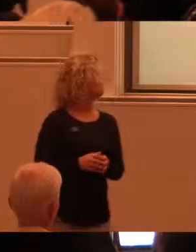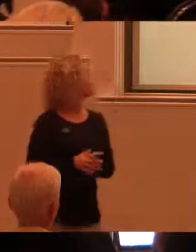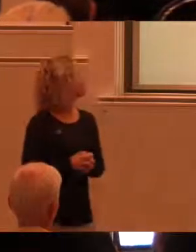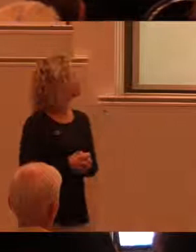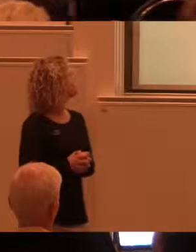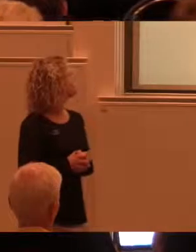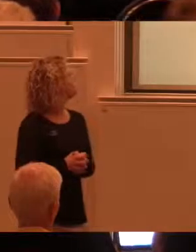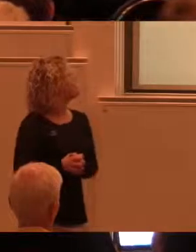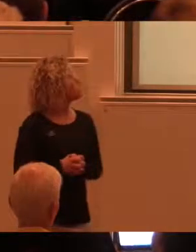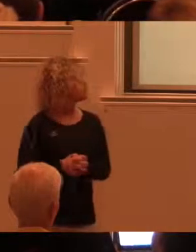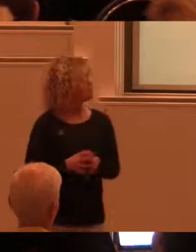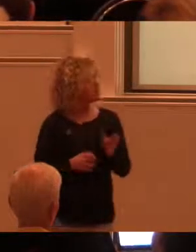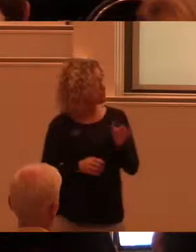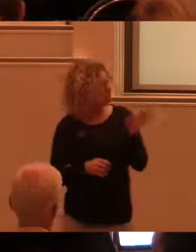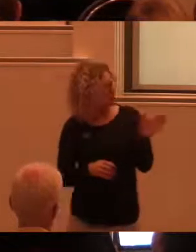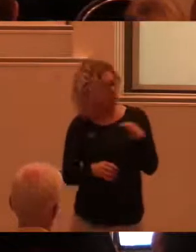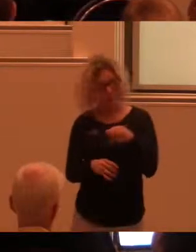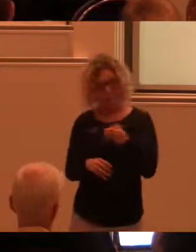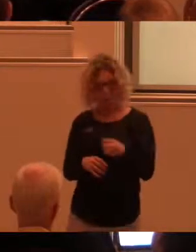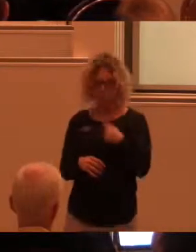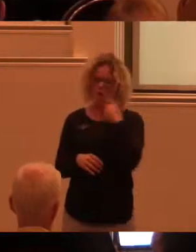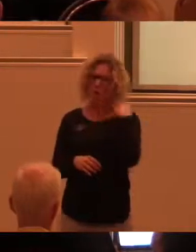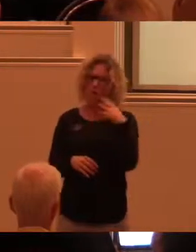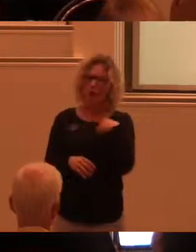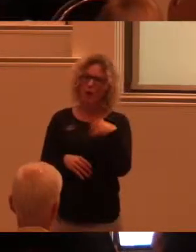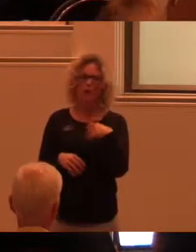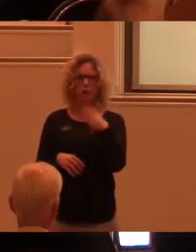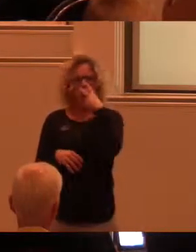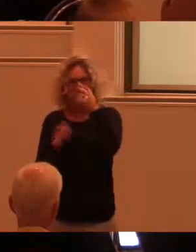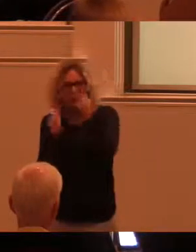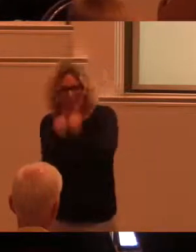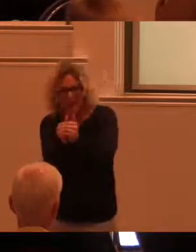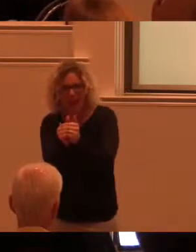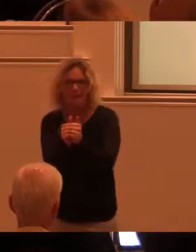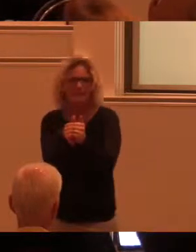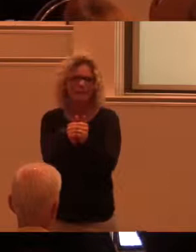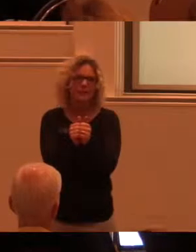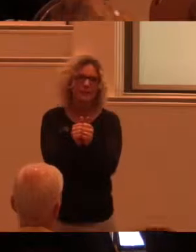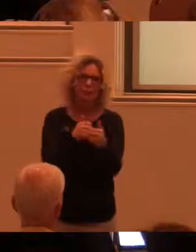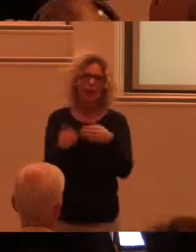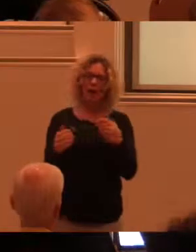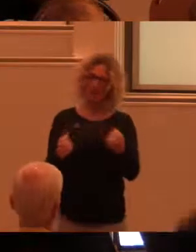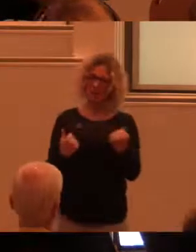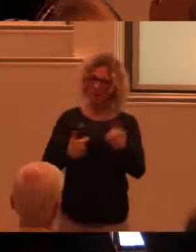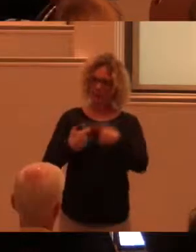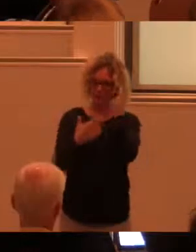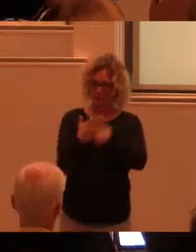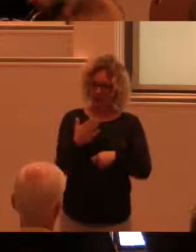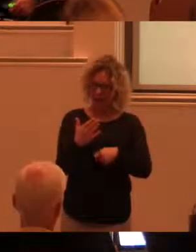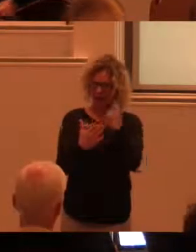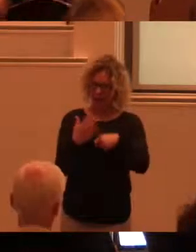Jag var ju inne tidigare på synsätt och hur jag ser synsätt som särskilt viktiga när det gäller design och